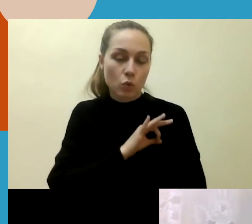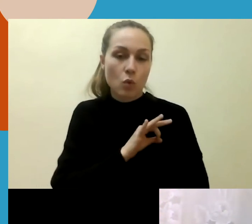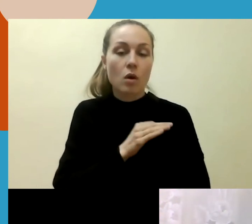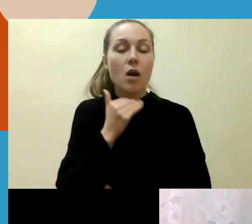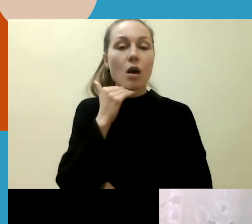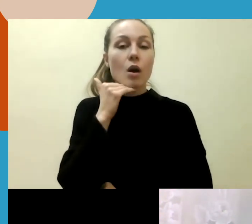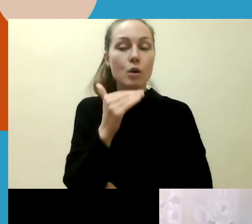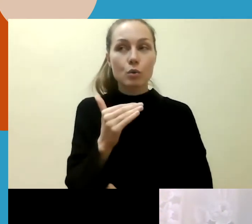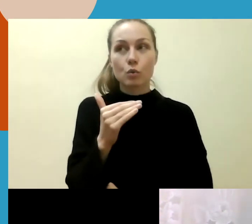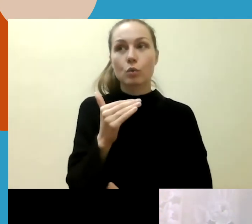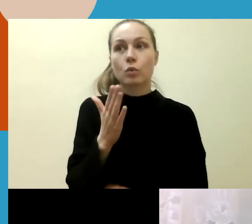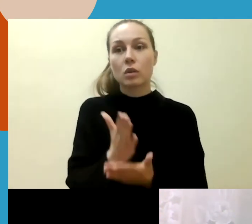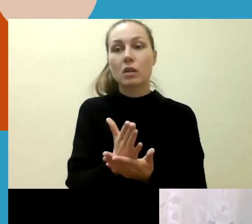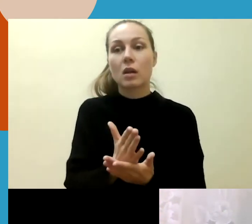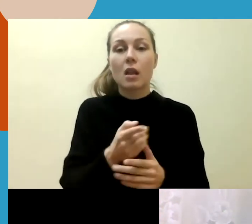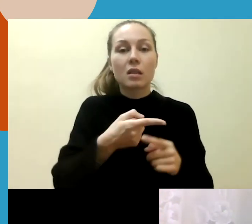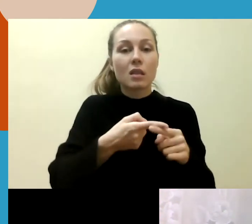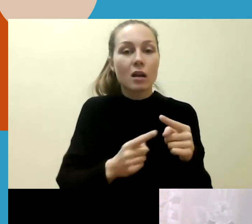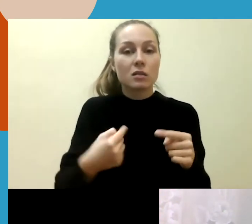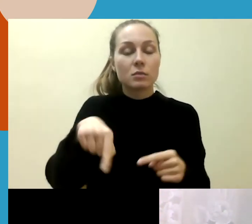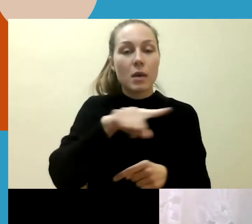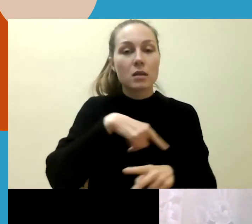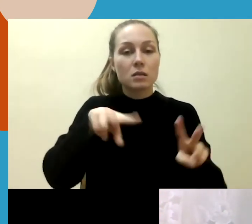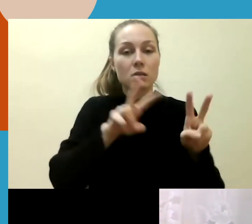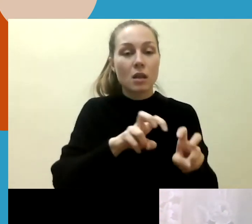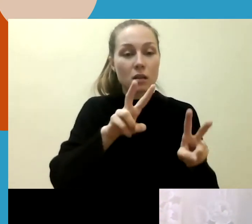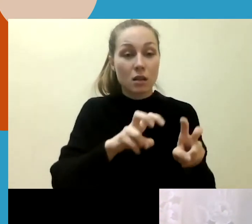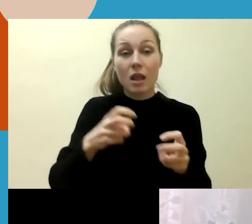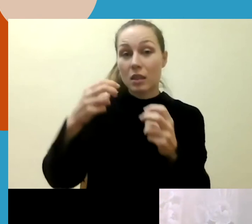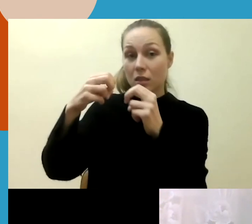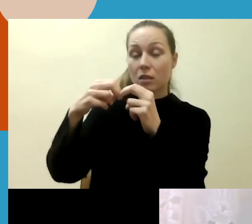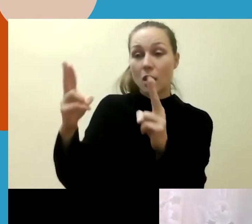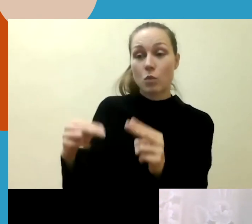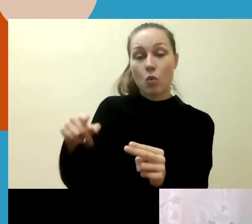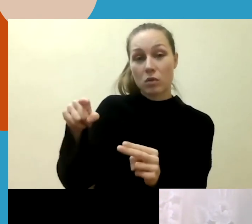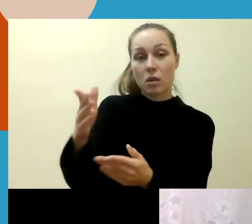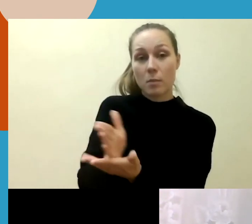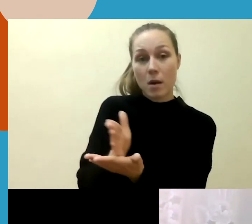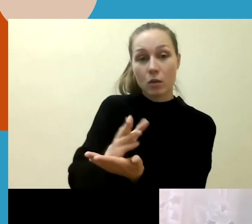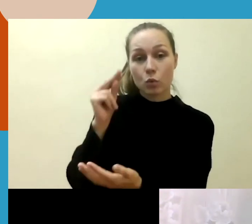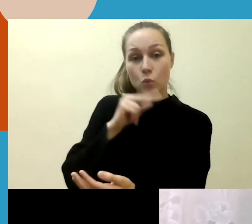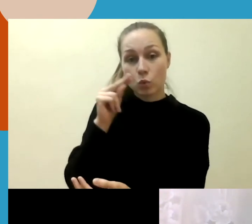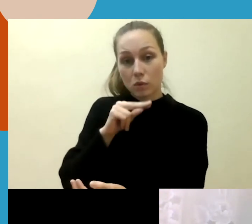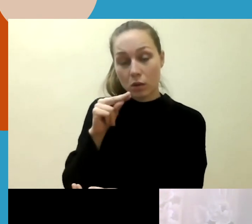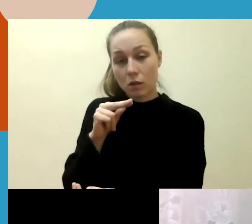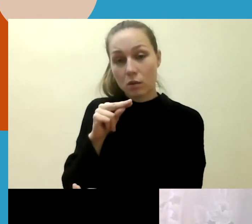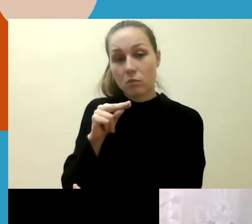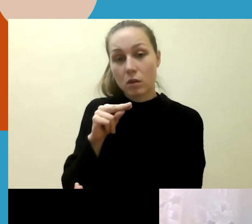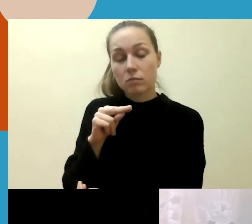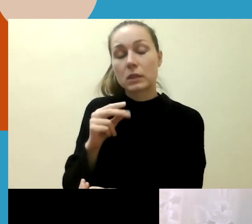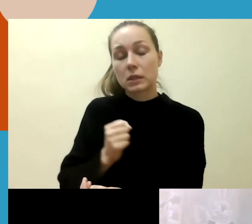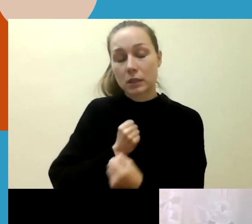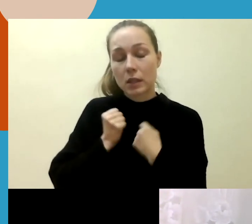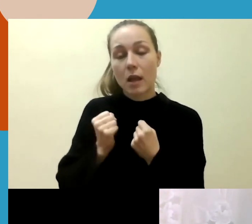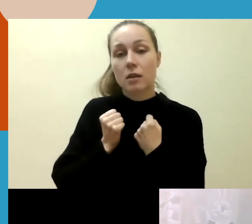yra dalis, kur mes taip pat nagrinėjome ir tartotinę praktiką tų nusikaltimų, tai tos tenkiamės perkelti